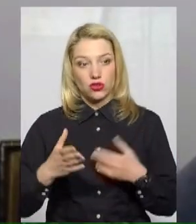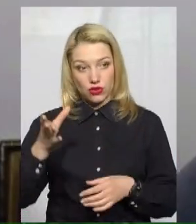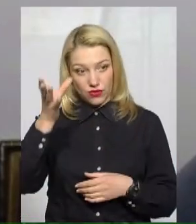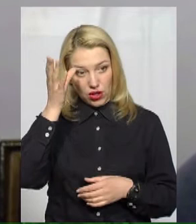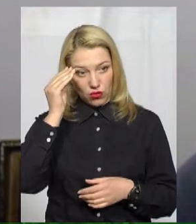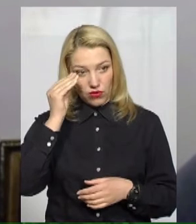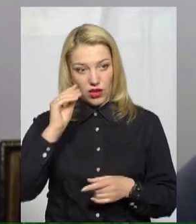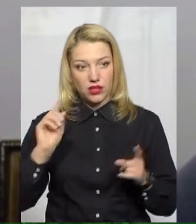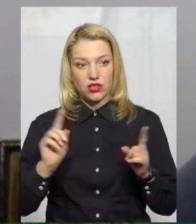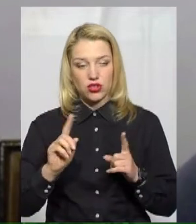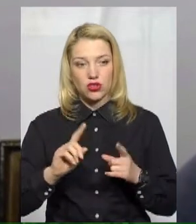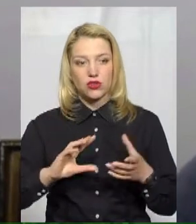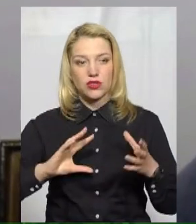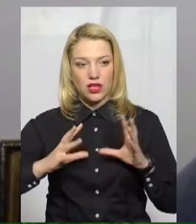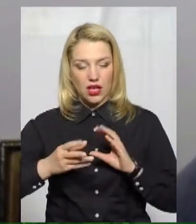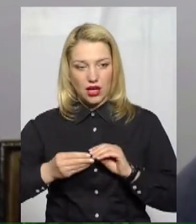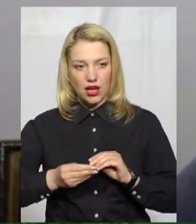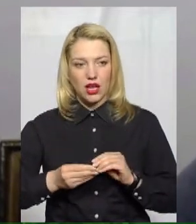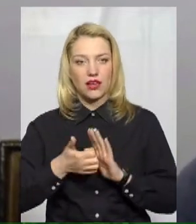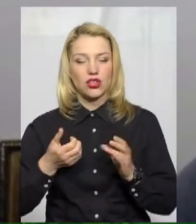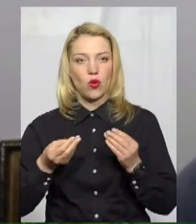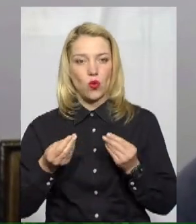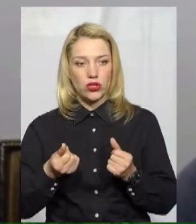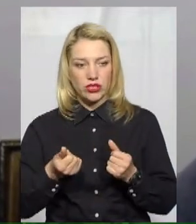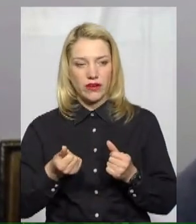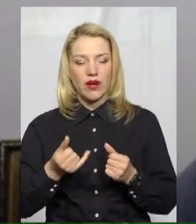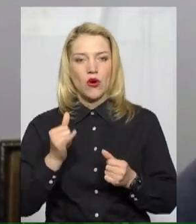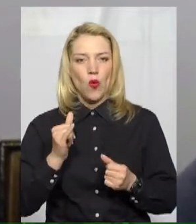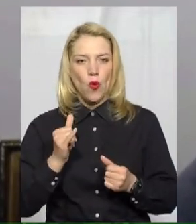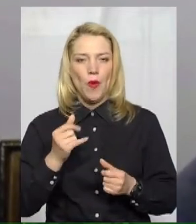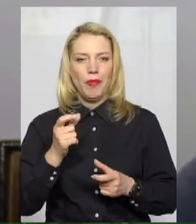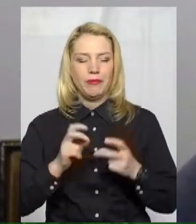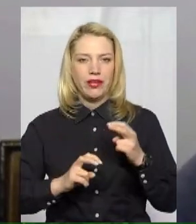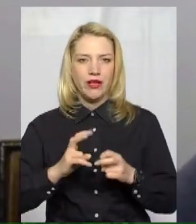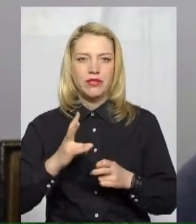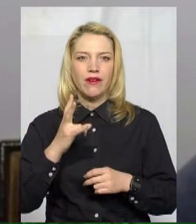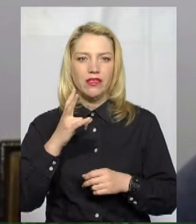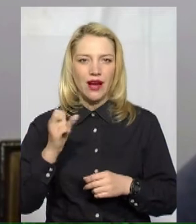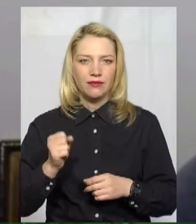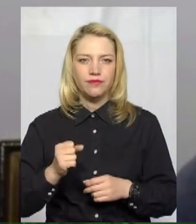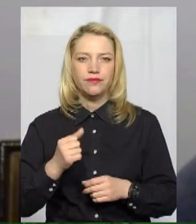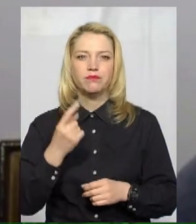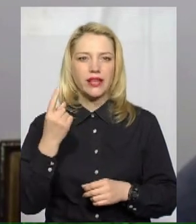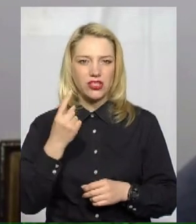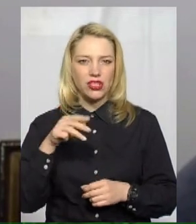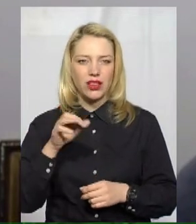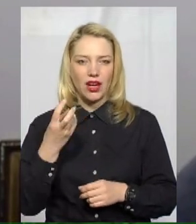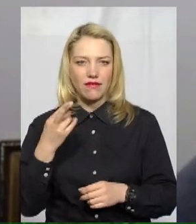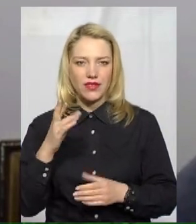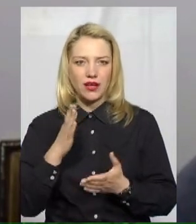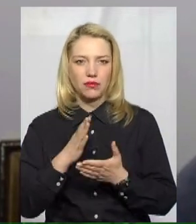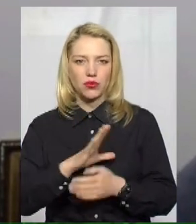загальна нестача коштів по підприємству на першу травня складала